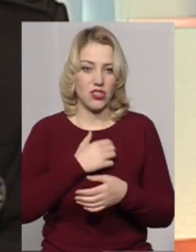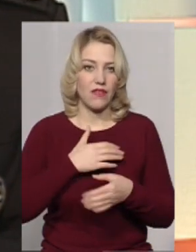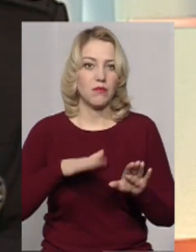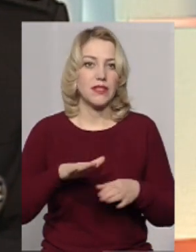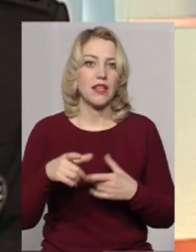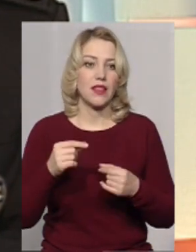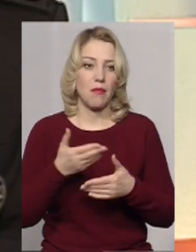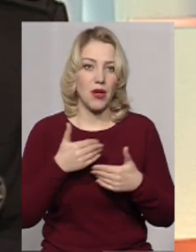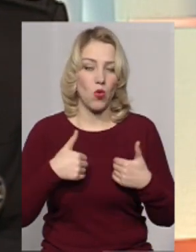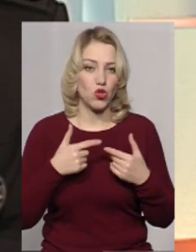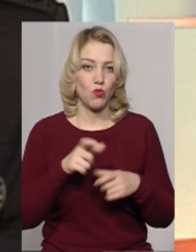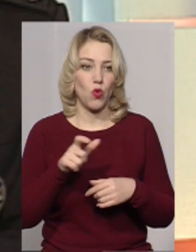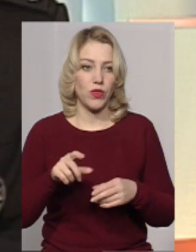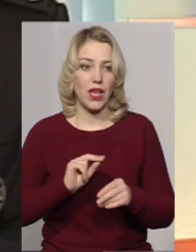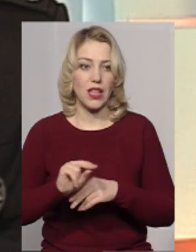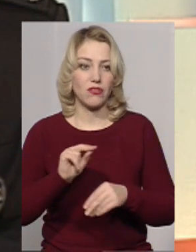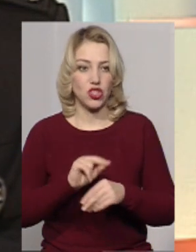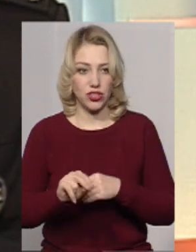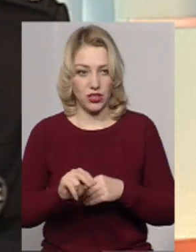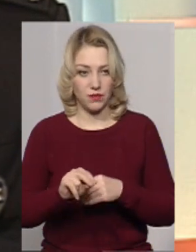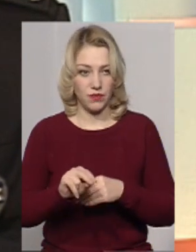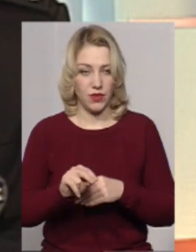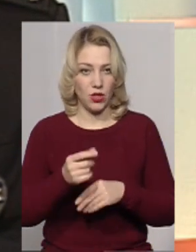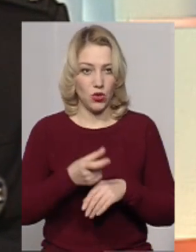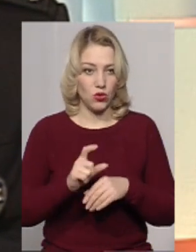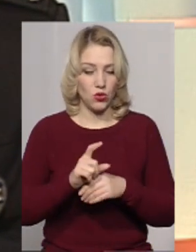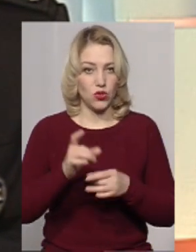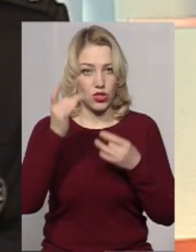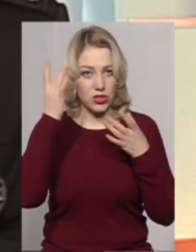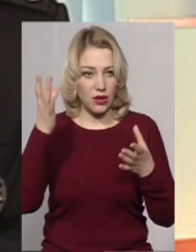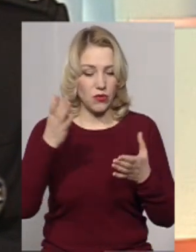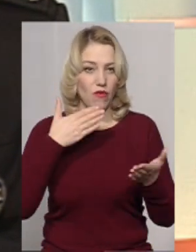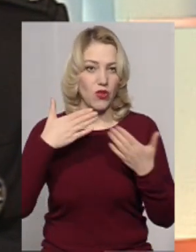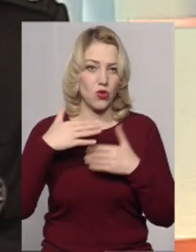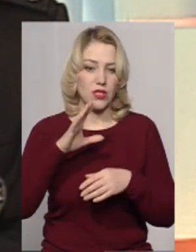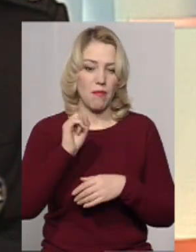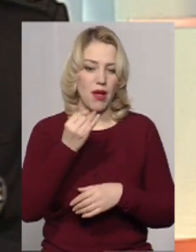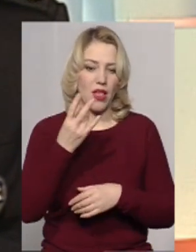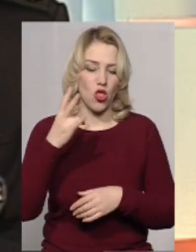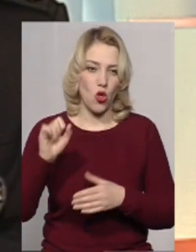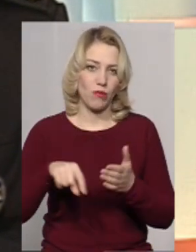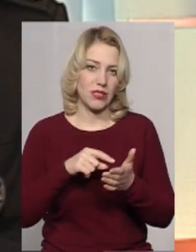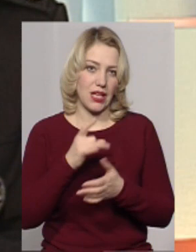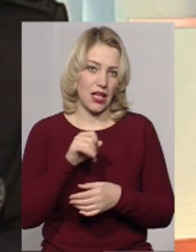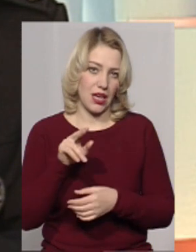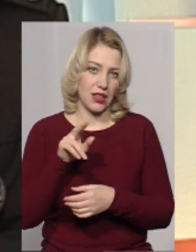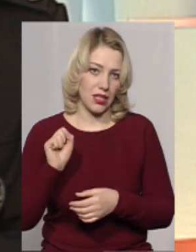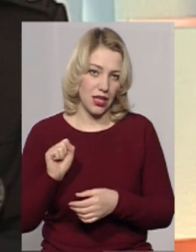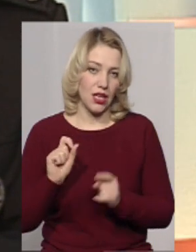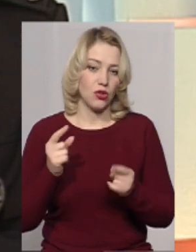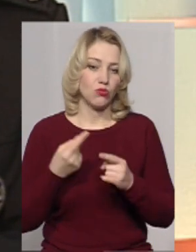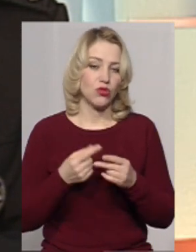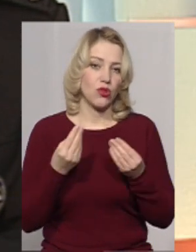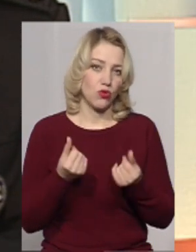де ми хочемо людей навчити дуже чемно відноситись до майна міської ради, тому що це кошти